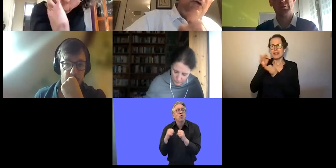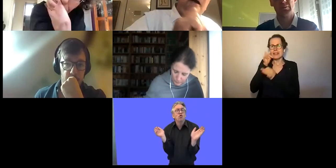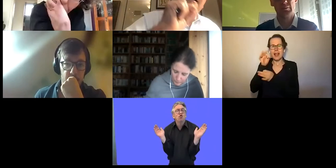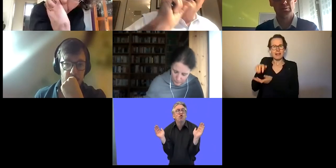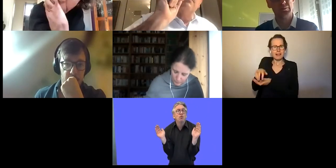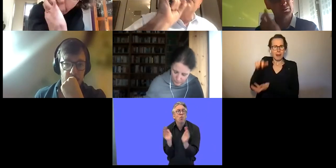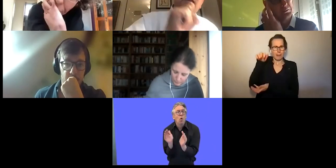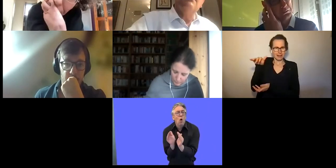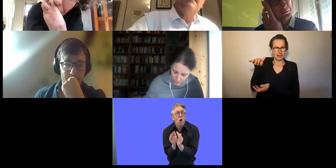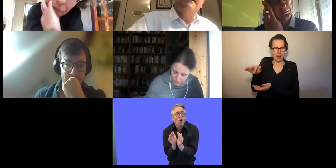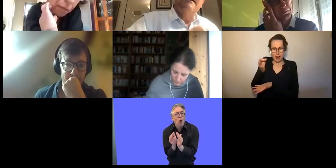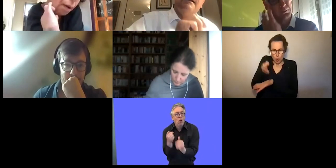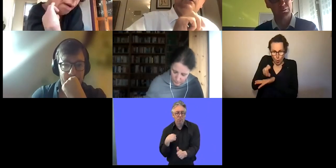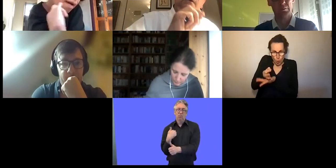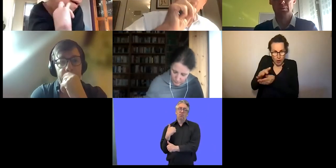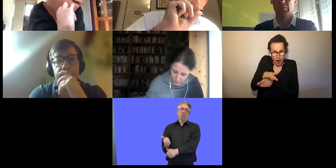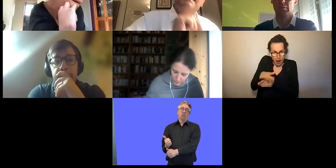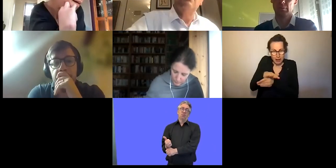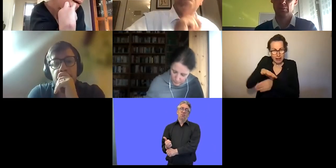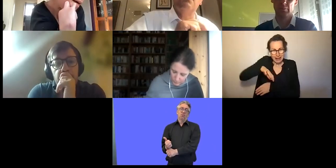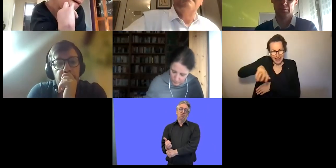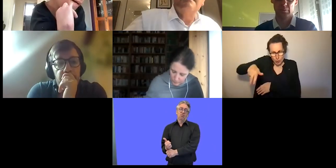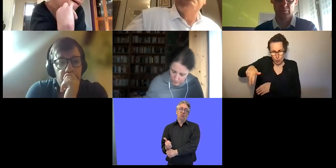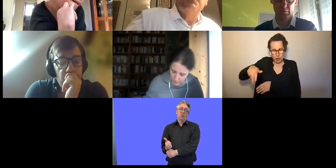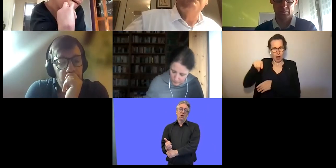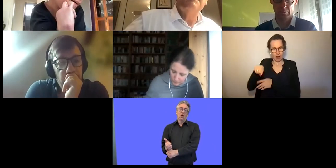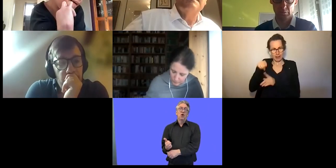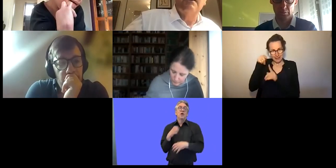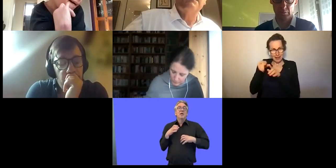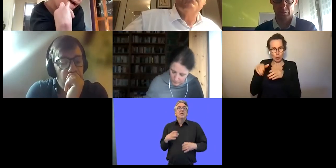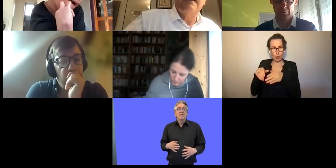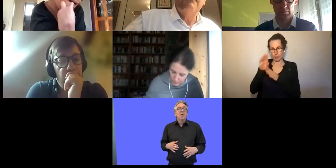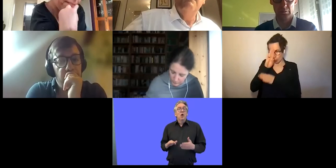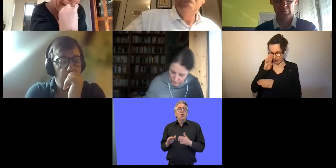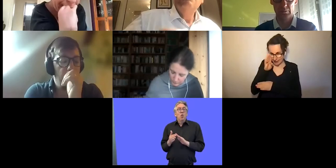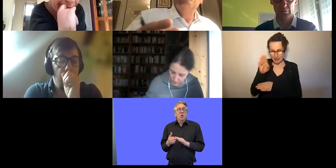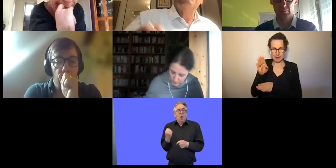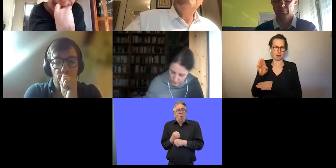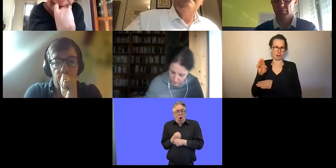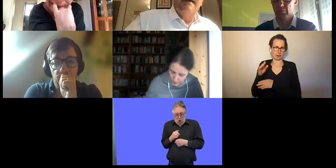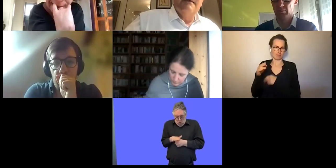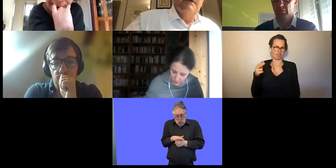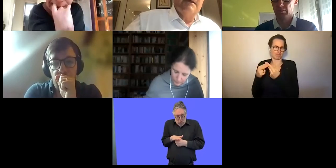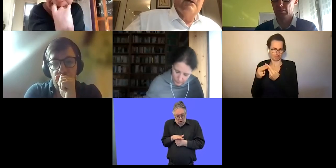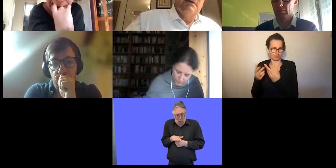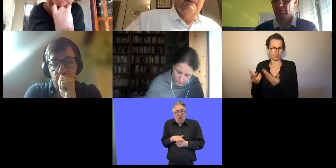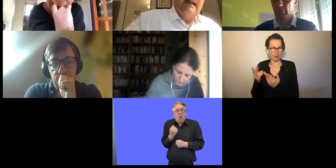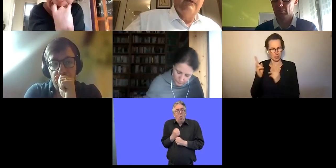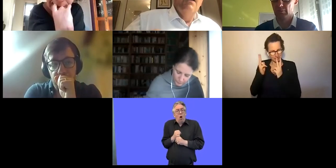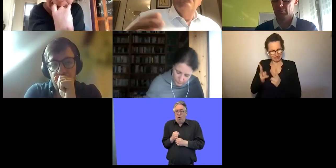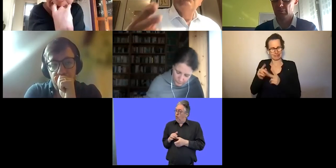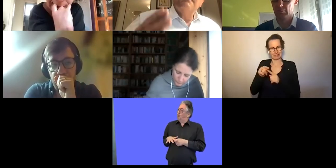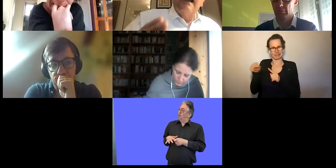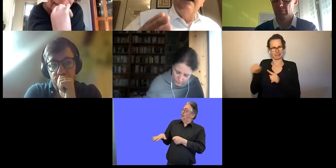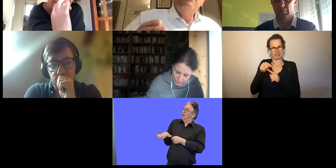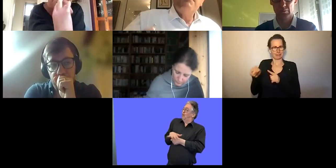lokale und regionale und zielgruppenorientierte Bedürfnisse aufzugreifen und richtige Antworten zu entwickeln.